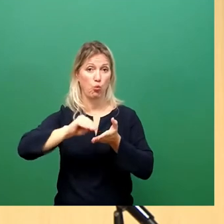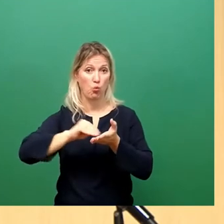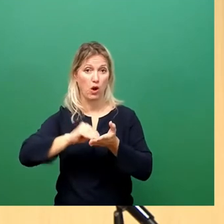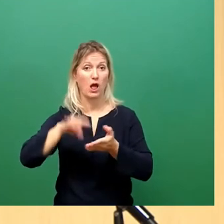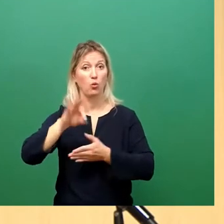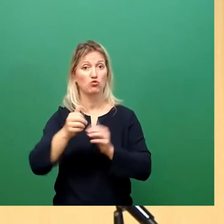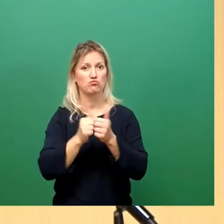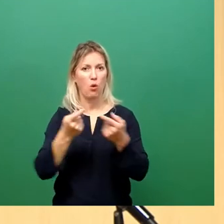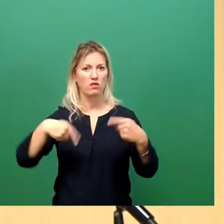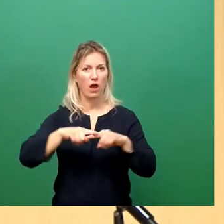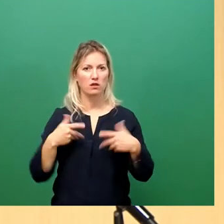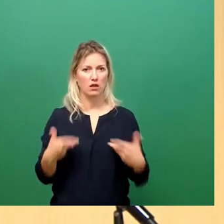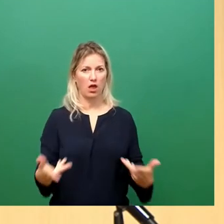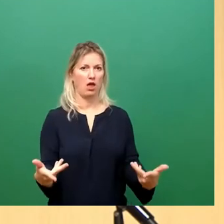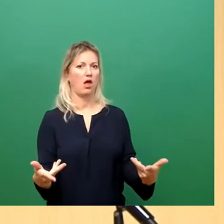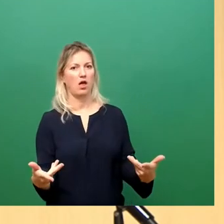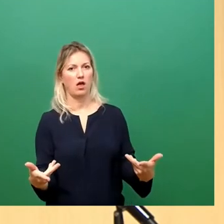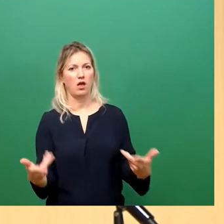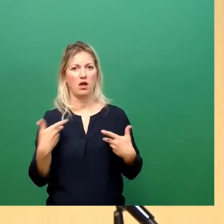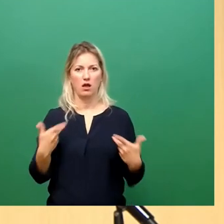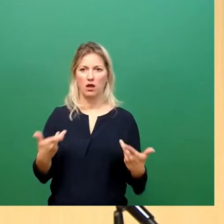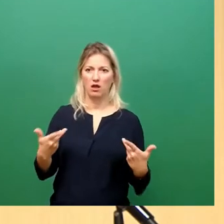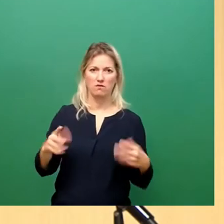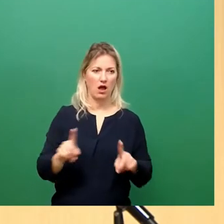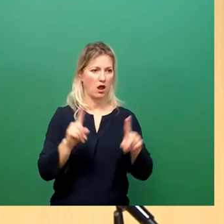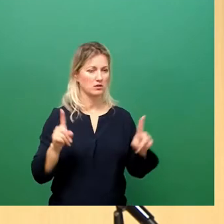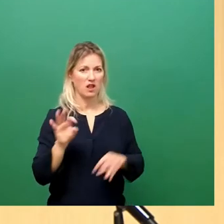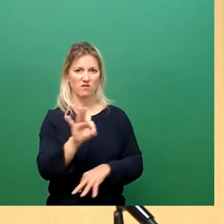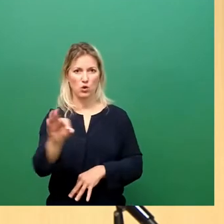einen herben Verlust und eine enorme Belastung darstellt.